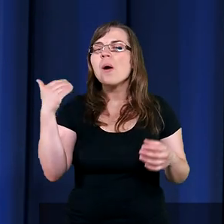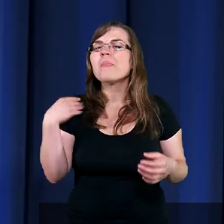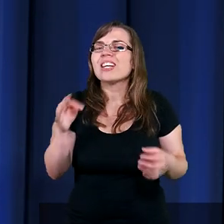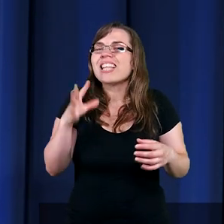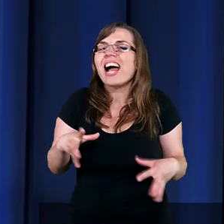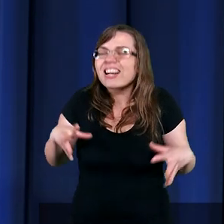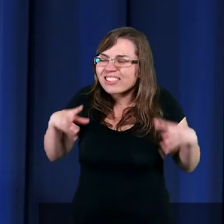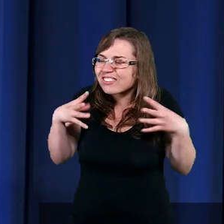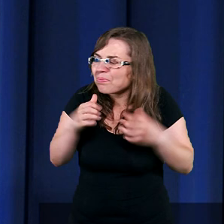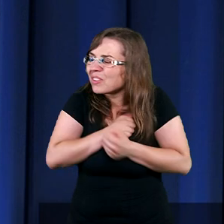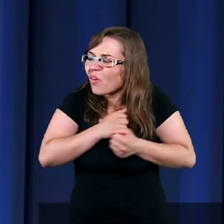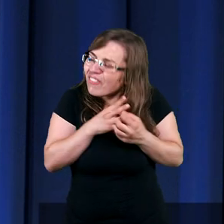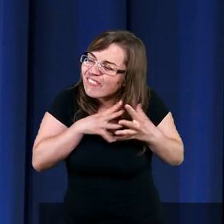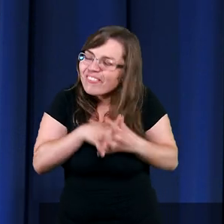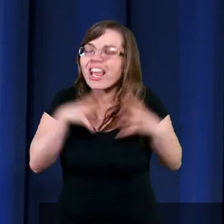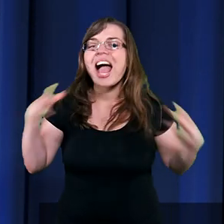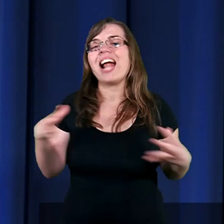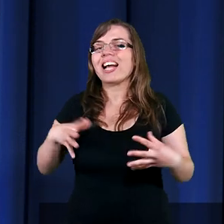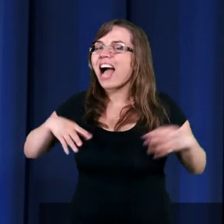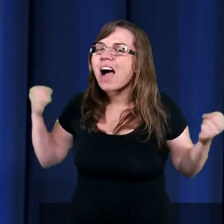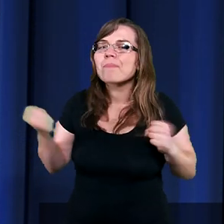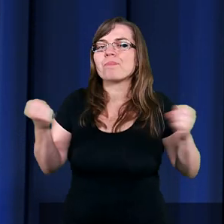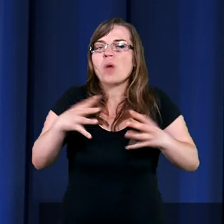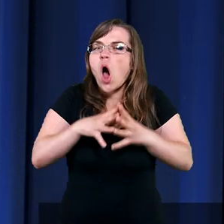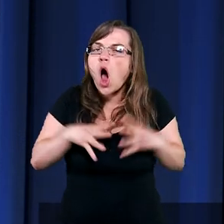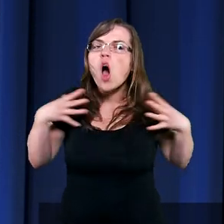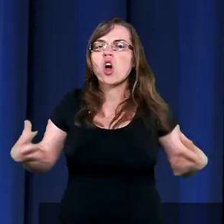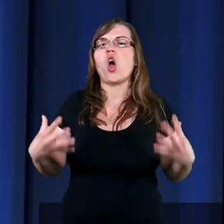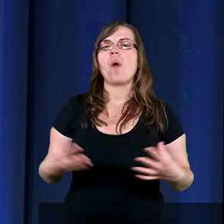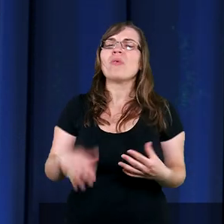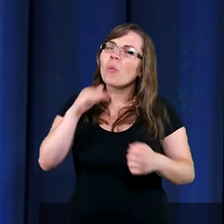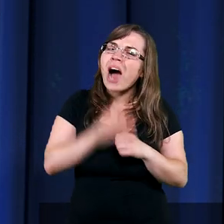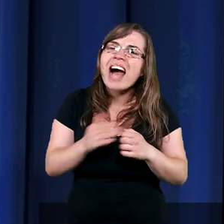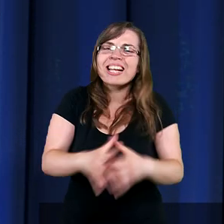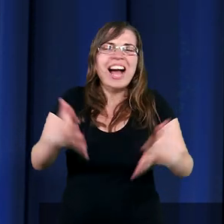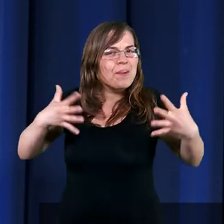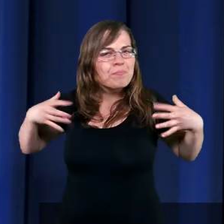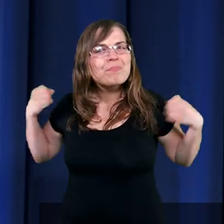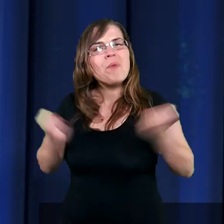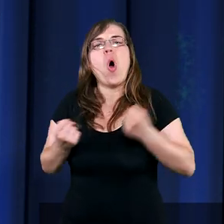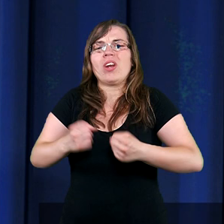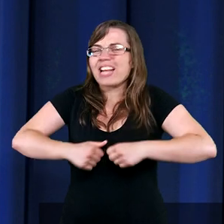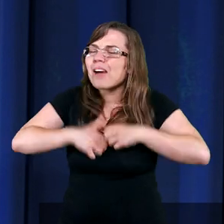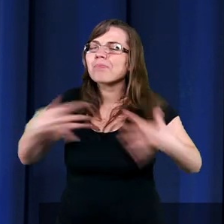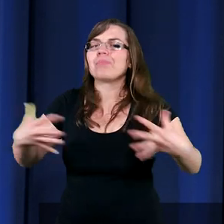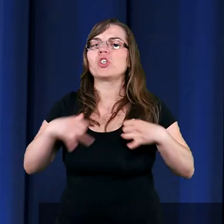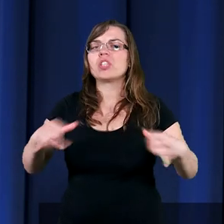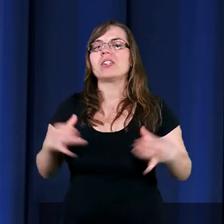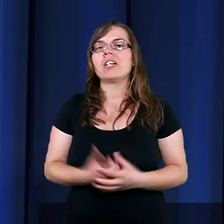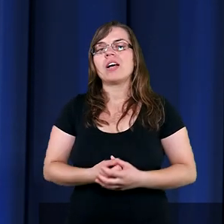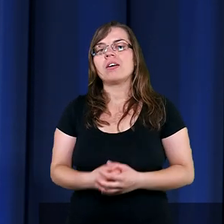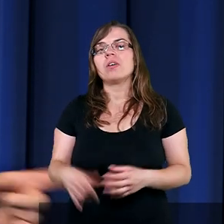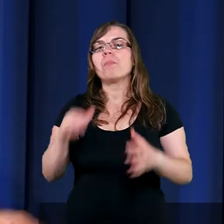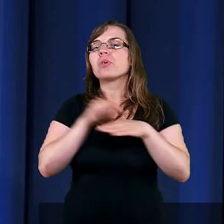wielka. Wybaczenie Boże było tak ogromne. Łaska była tak potężna. Że Bóg powiedział, przyjacielu,